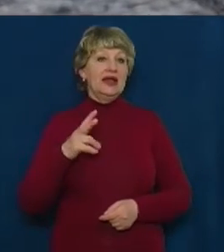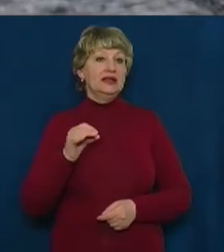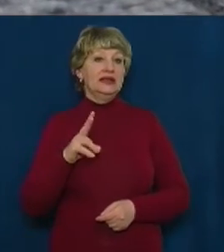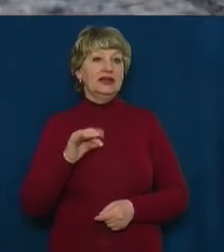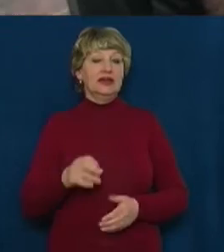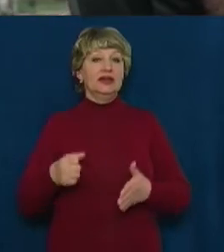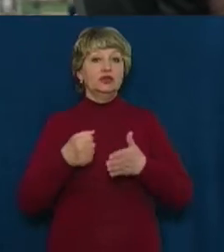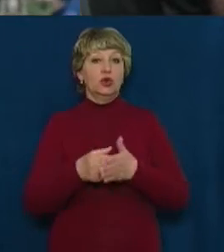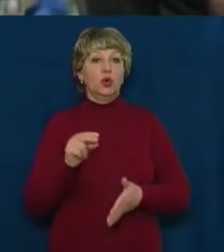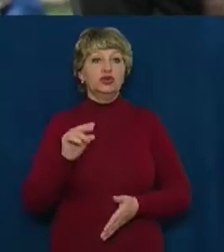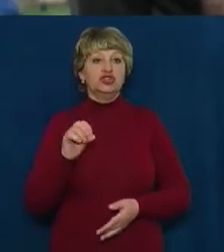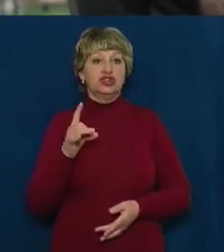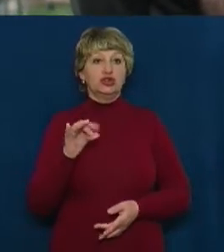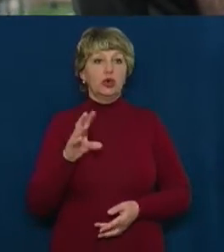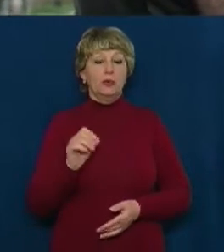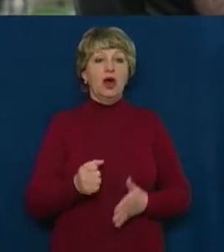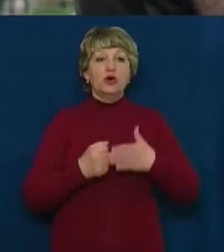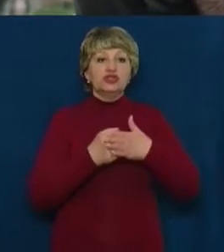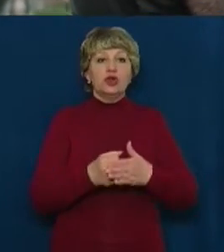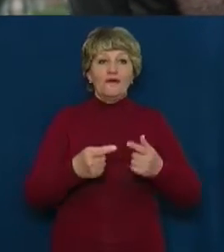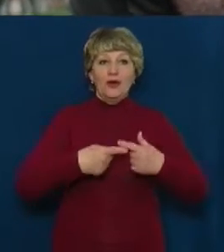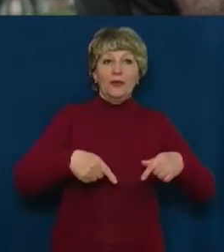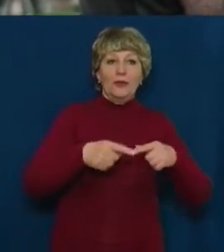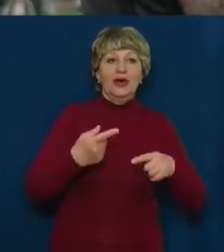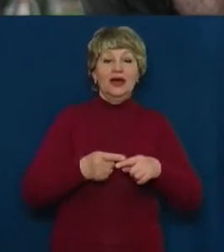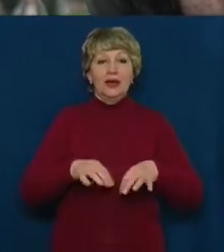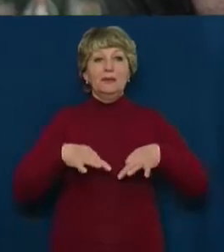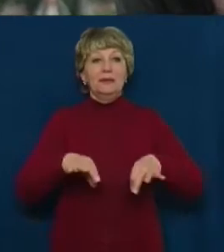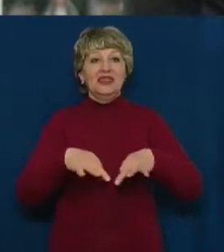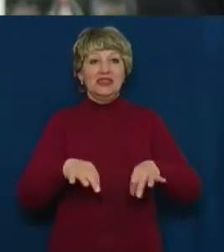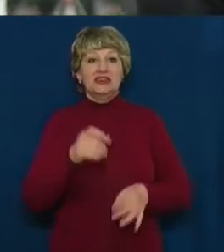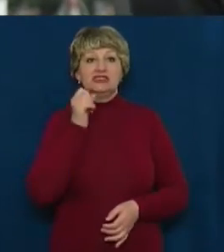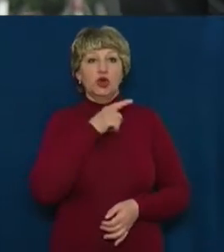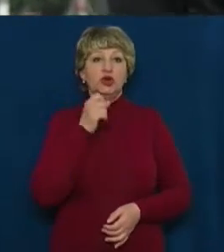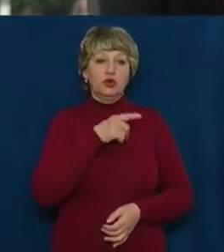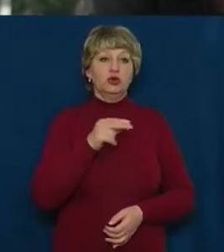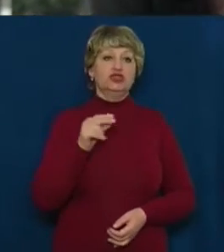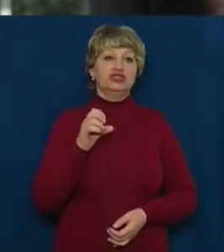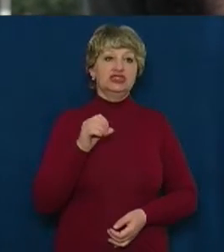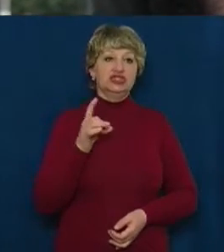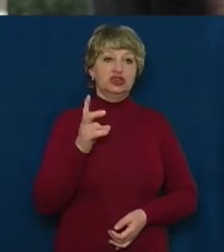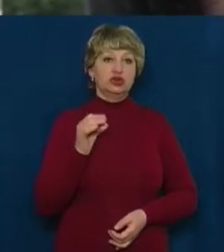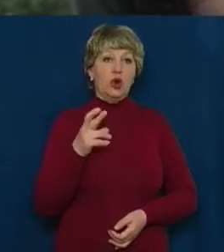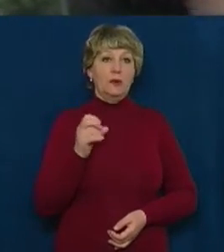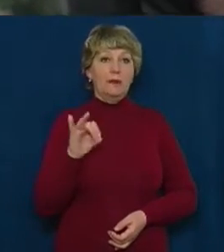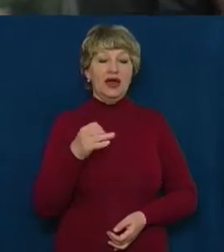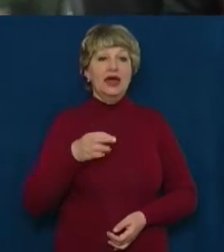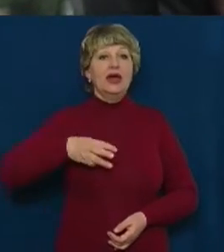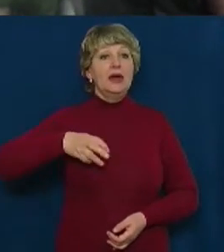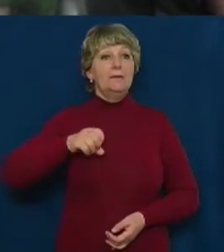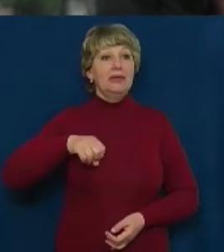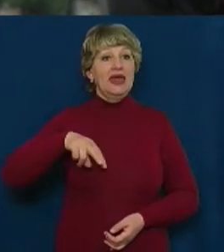Чорнобая. Основні ділянки – це під'їздні, це Золотоноша, Чорнобай, Мельники, Чорнобай,